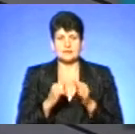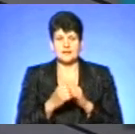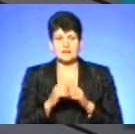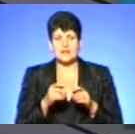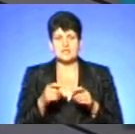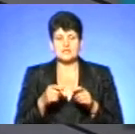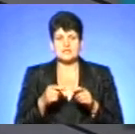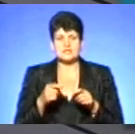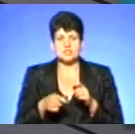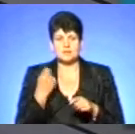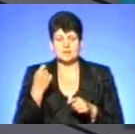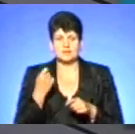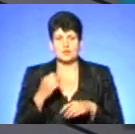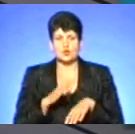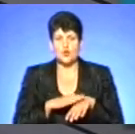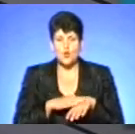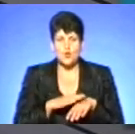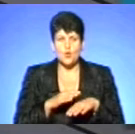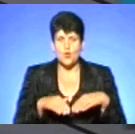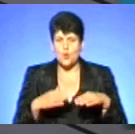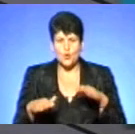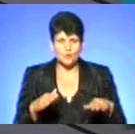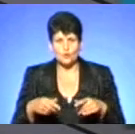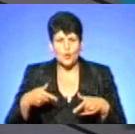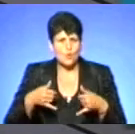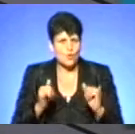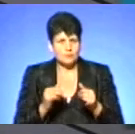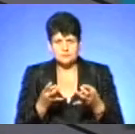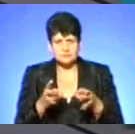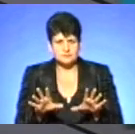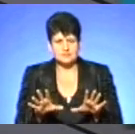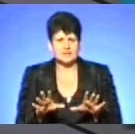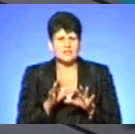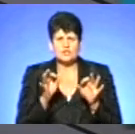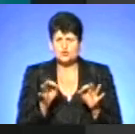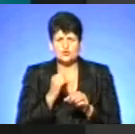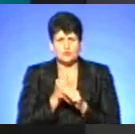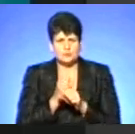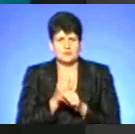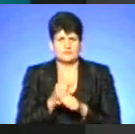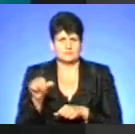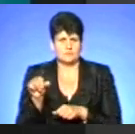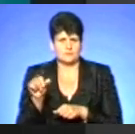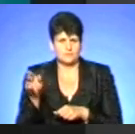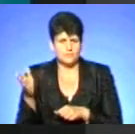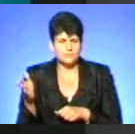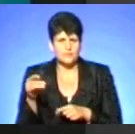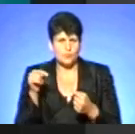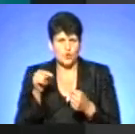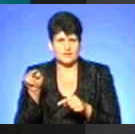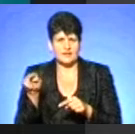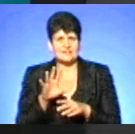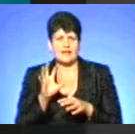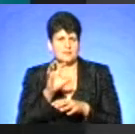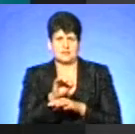вона, як правило, не нападає. В цьому випадку, очевидно, дитина просто була неуважна. Це не тільки дитина, це